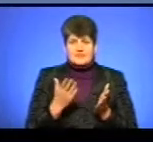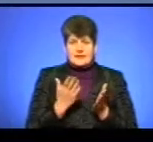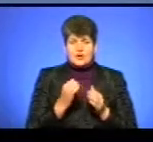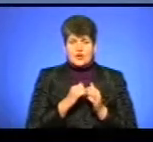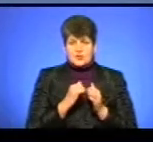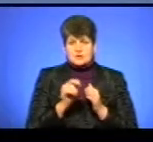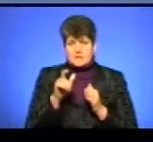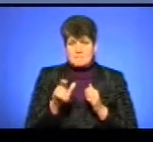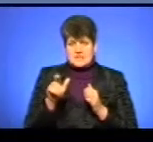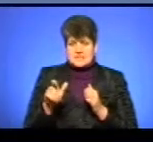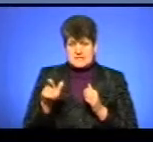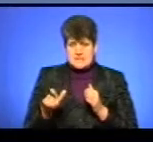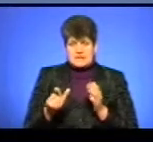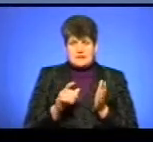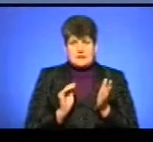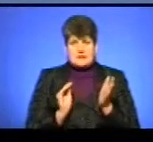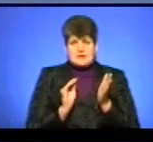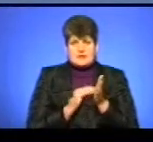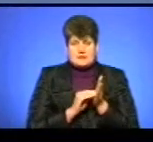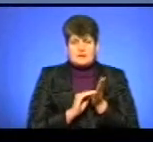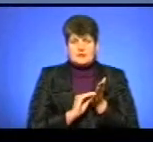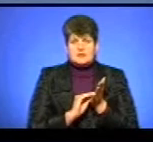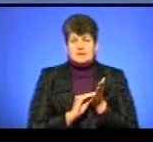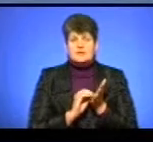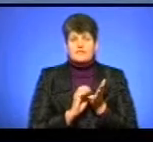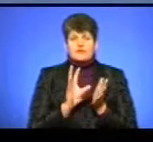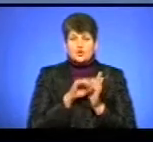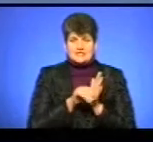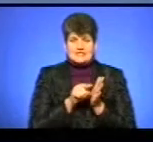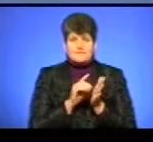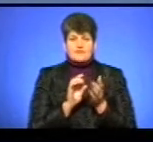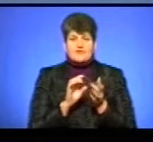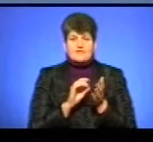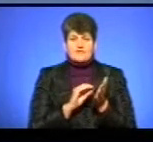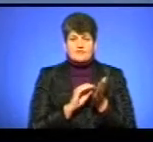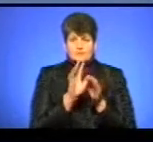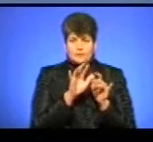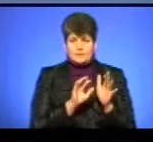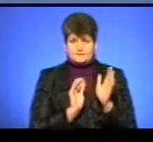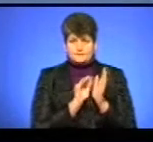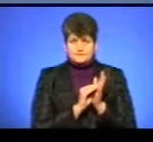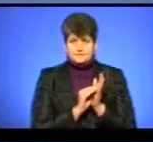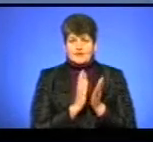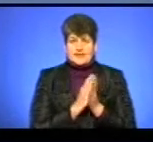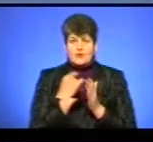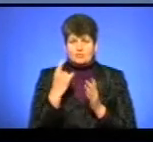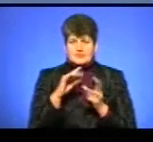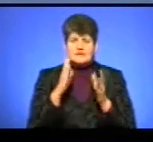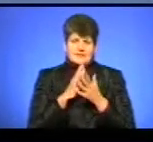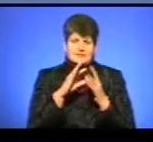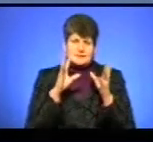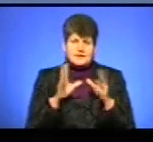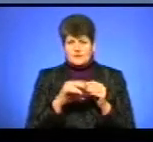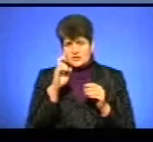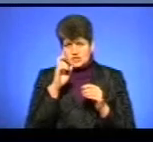кожен пацієнт, в якого діагностом надано патологію, він вноситься в цей електронний реєстр, є обласний, є загальнодержавний